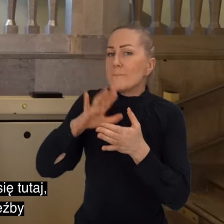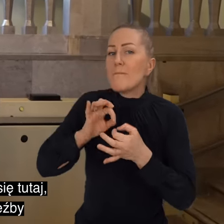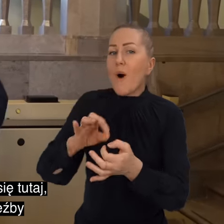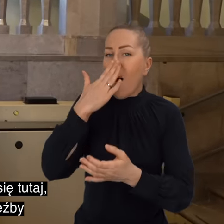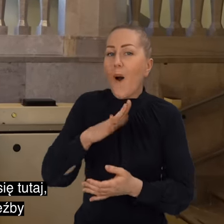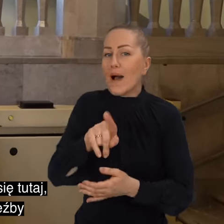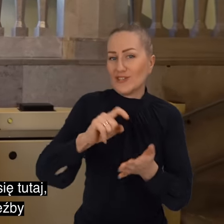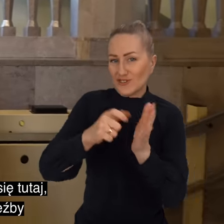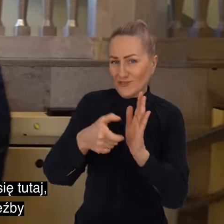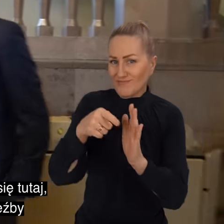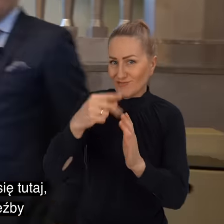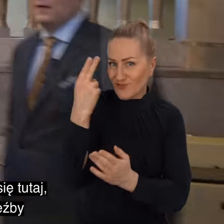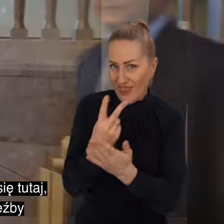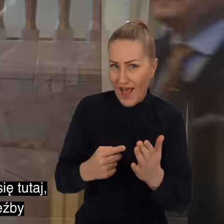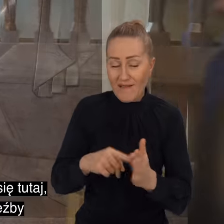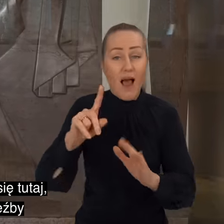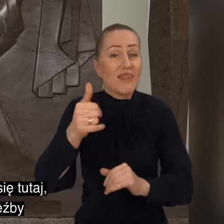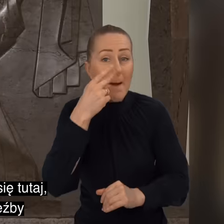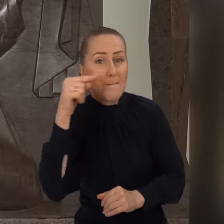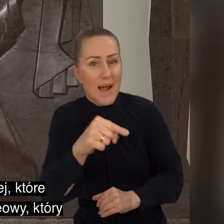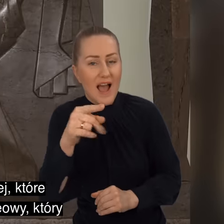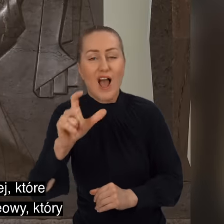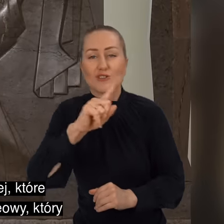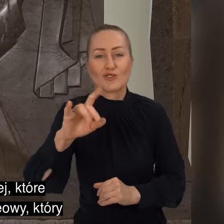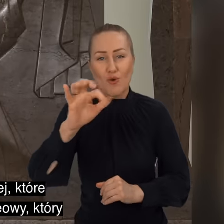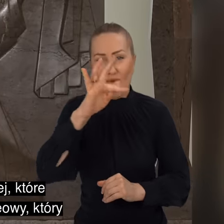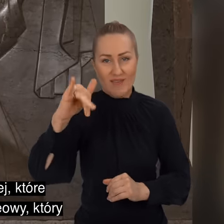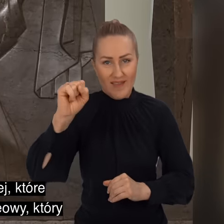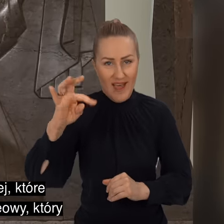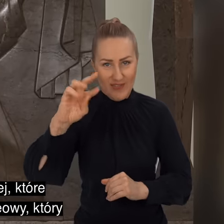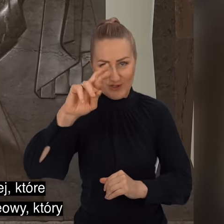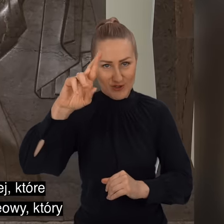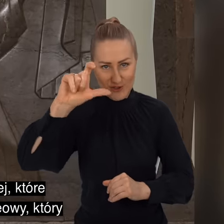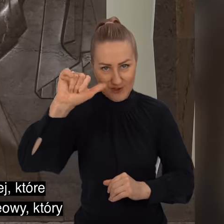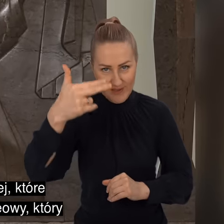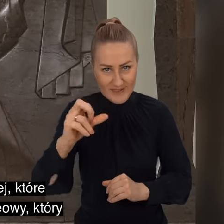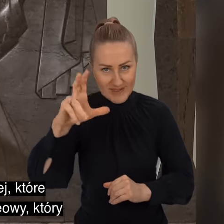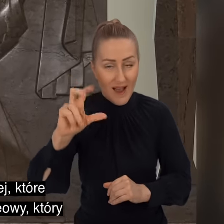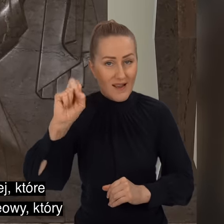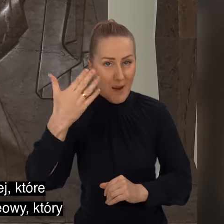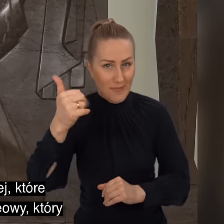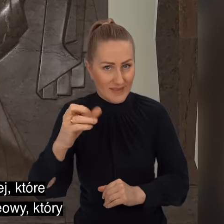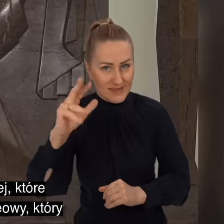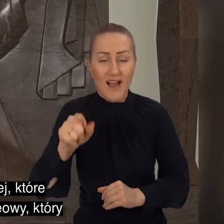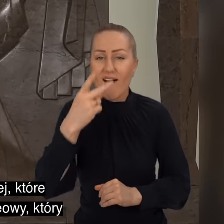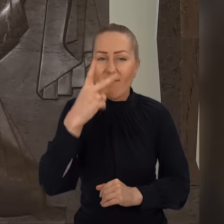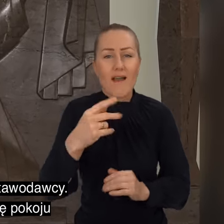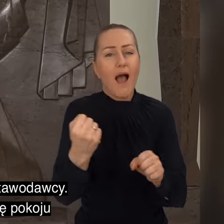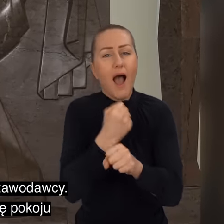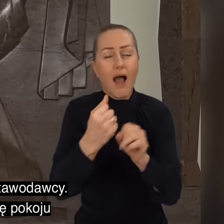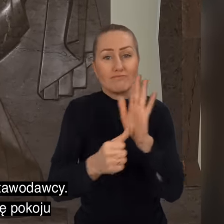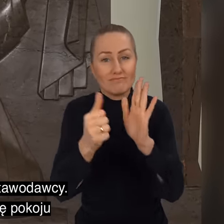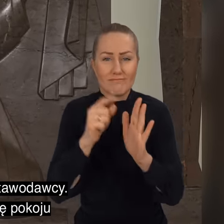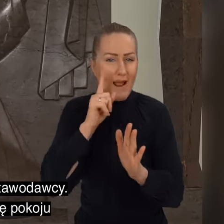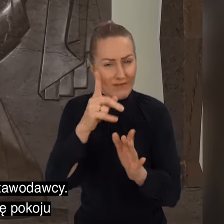zatrzymać się tutaj, zwrócić uwagę na płaskorzeźby dłuta Zofii Trzcińskiej i Kamińskiej, które mają bardzo poważny program ideowy, który